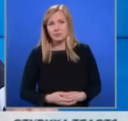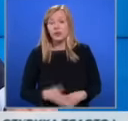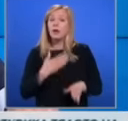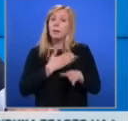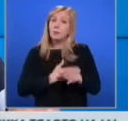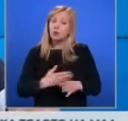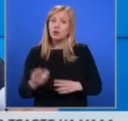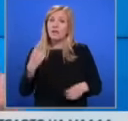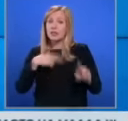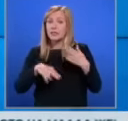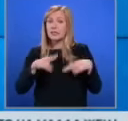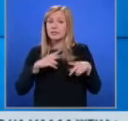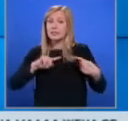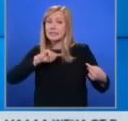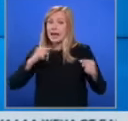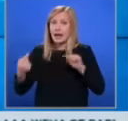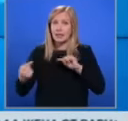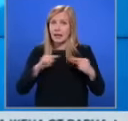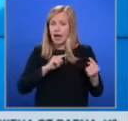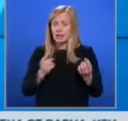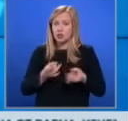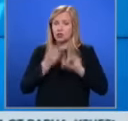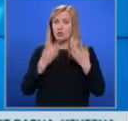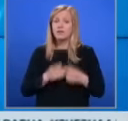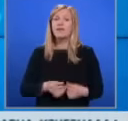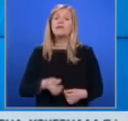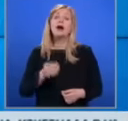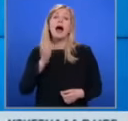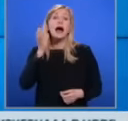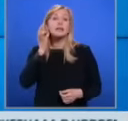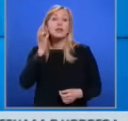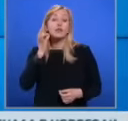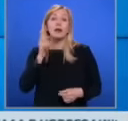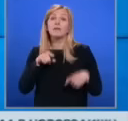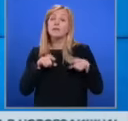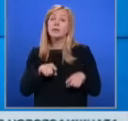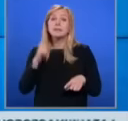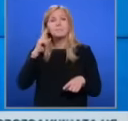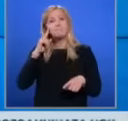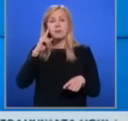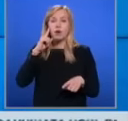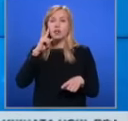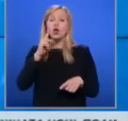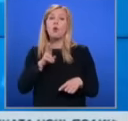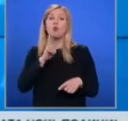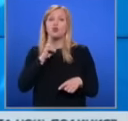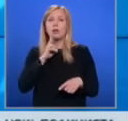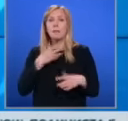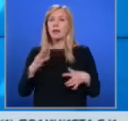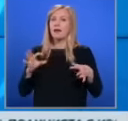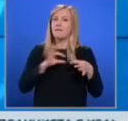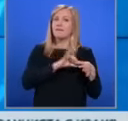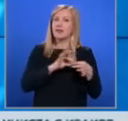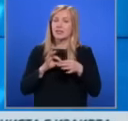Продължава разследването на скандалния случай в Асенов град, за който ви съобщихме вчера, в който се предполага, че учител е имал сексуална